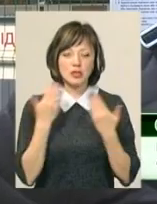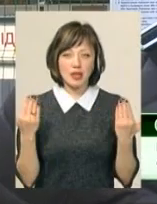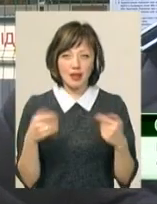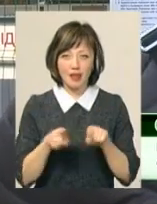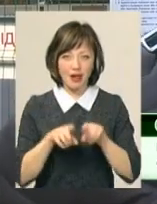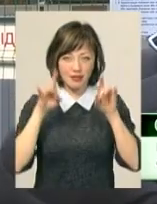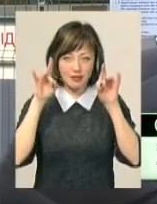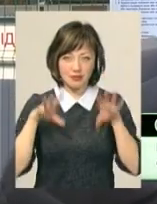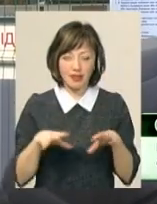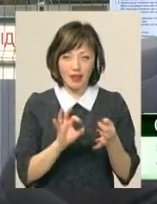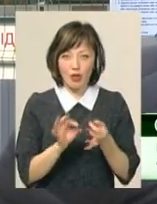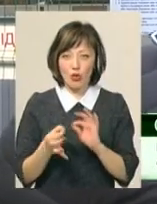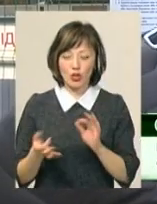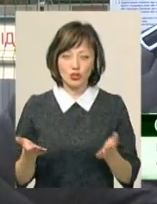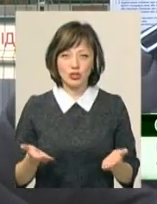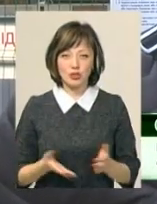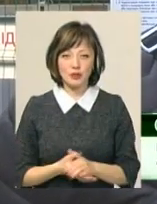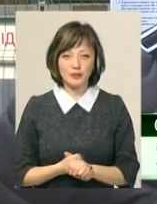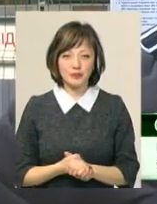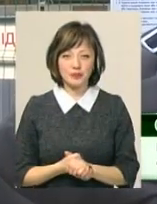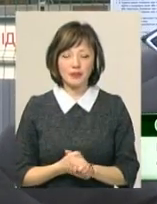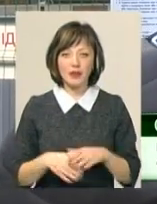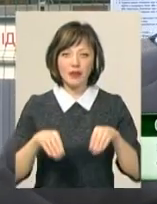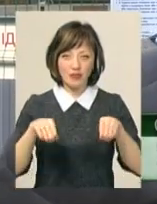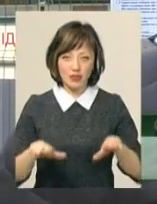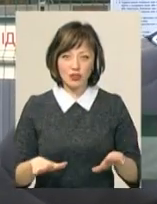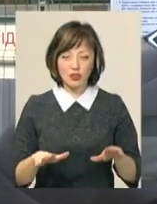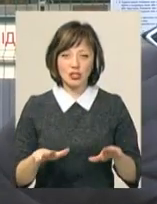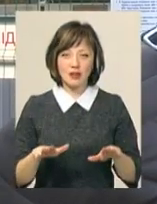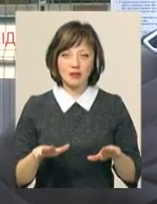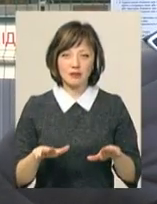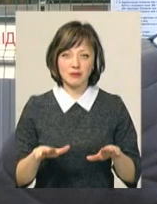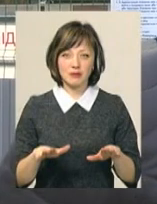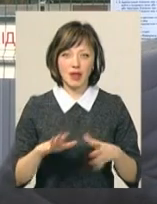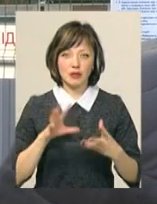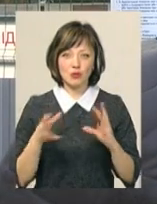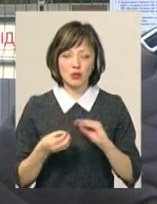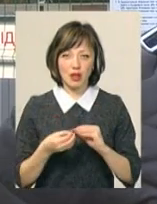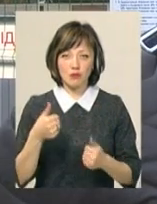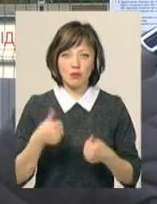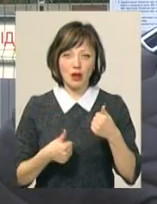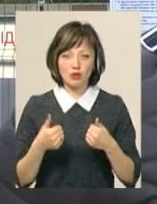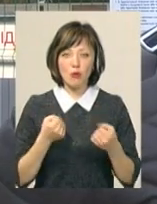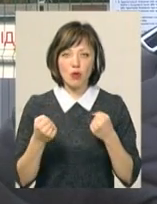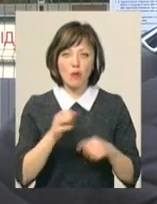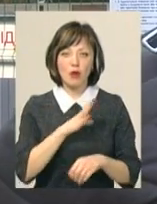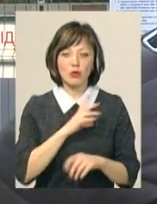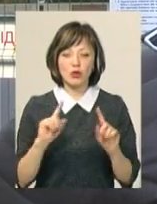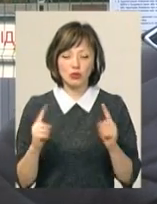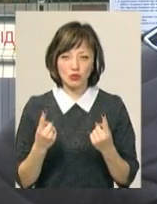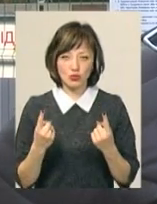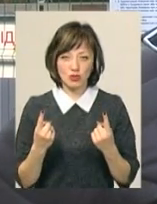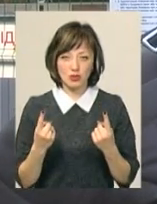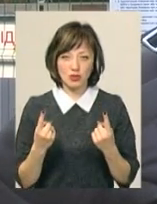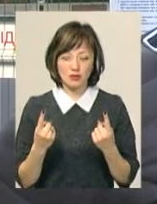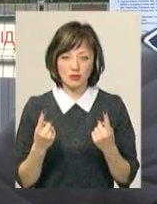нелогічна, грубо говоря, і вирішила результат матчу. Боротьба була дуже така,